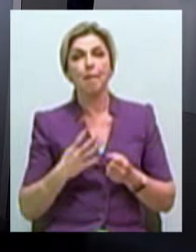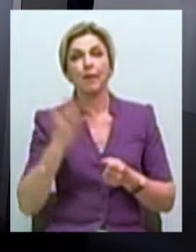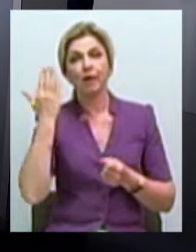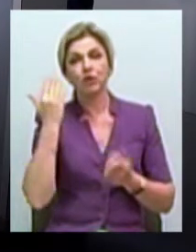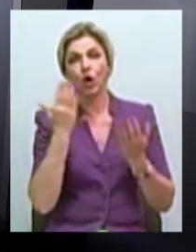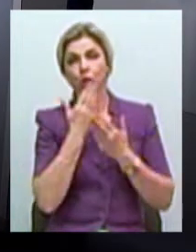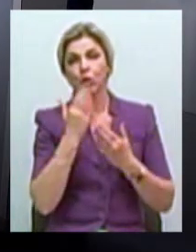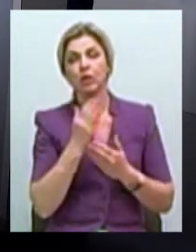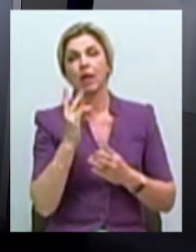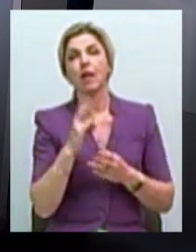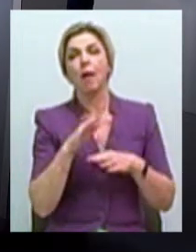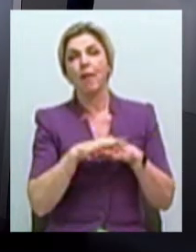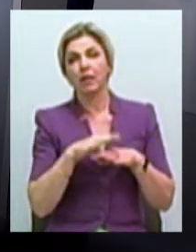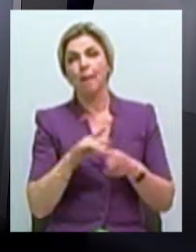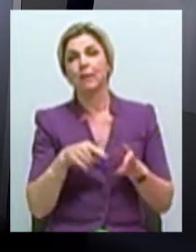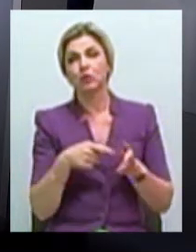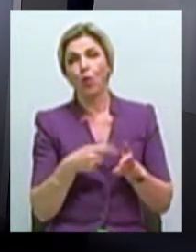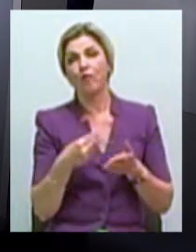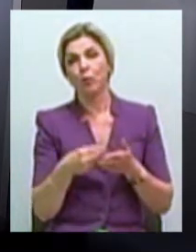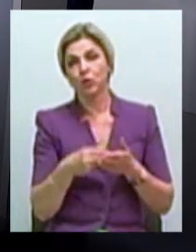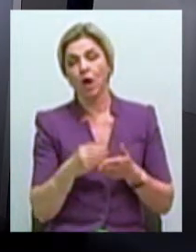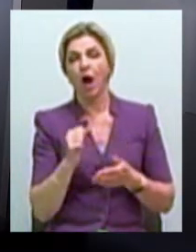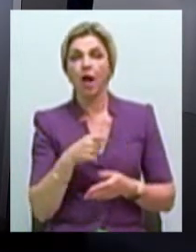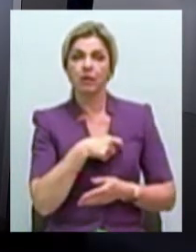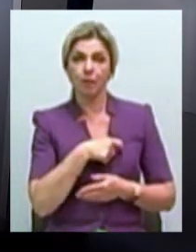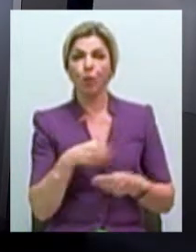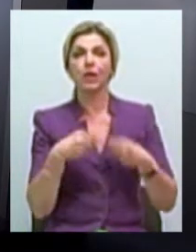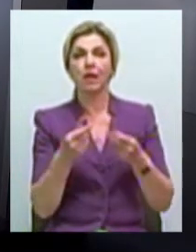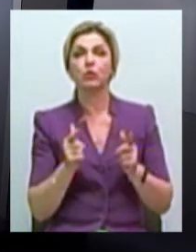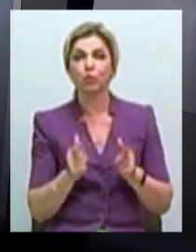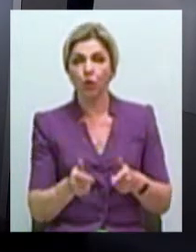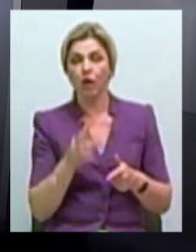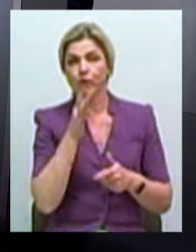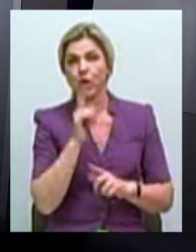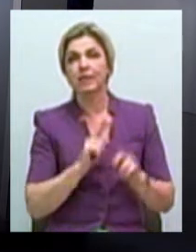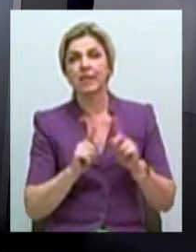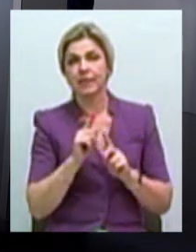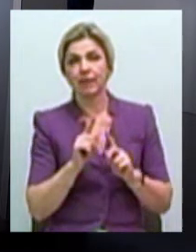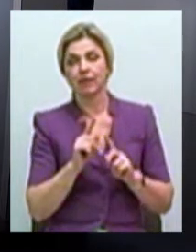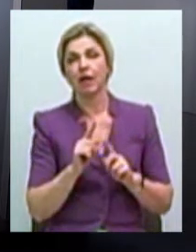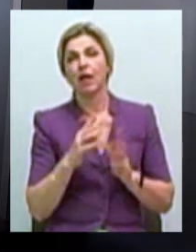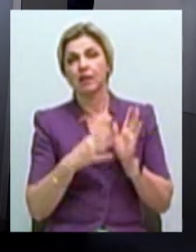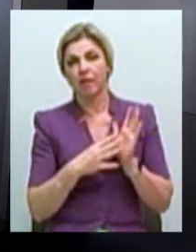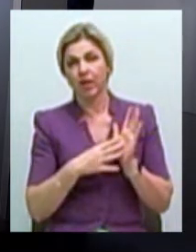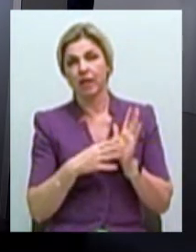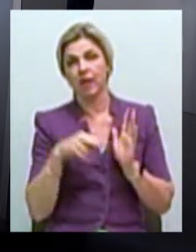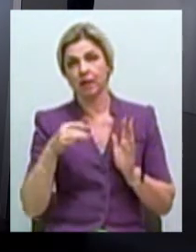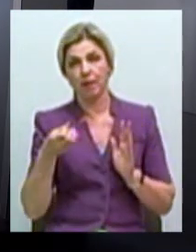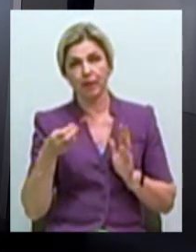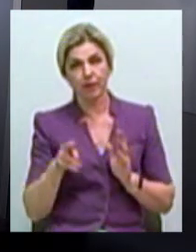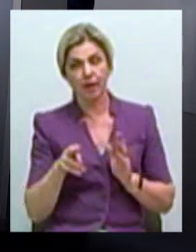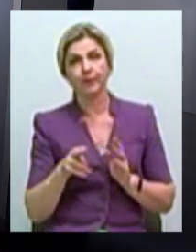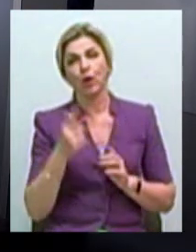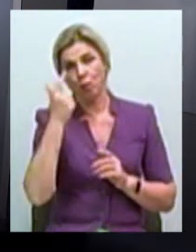кінеотеатр на баланс міського бюджету. Депутати дали згоду на це під час сесійного засідання 9 липня,